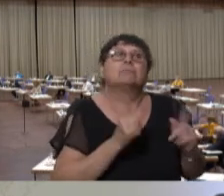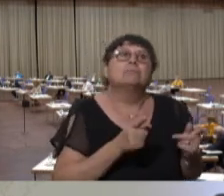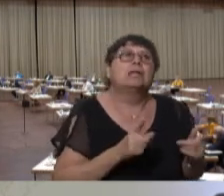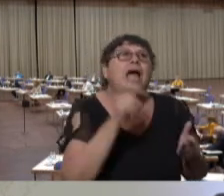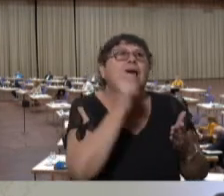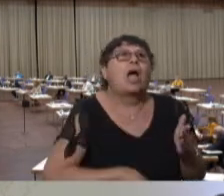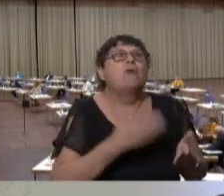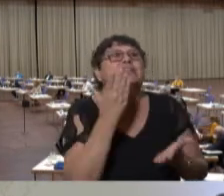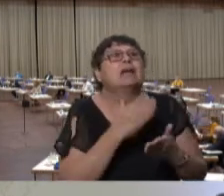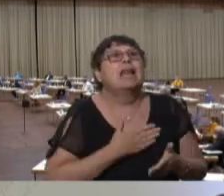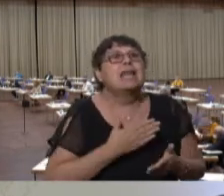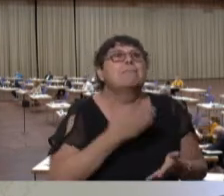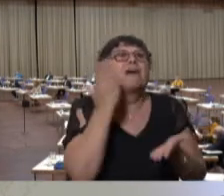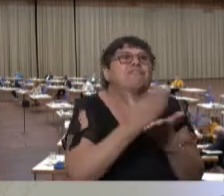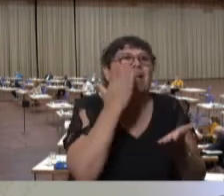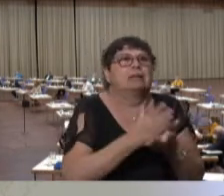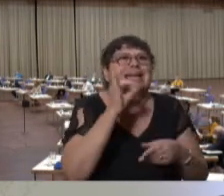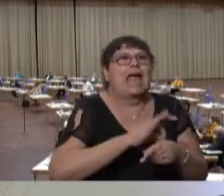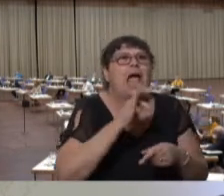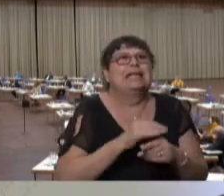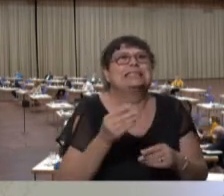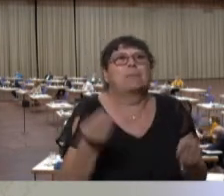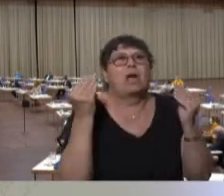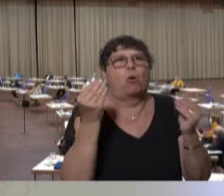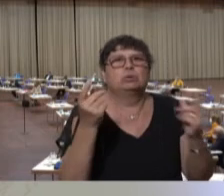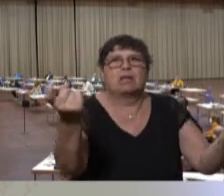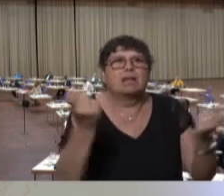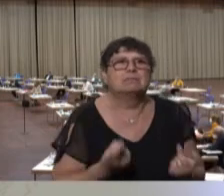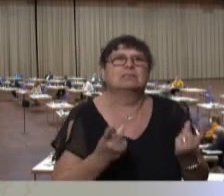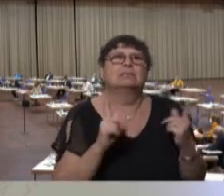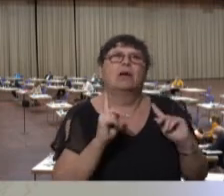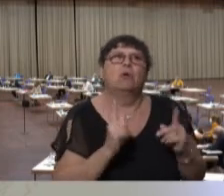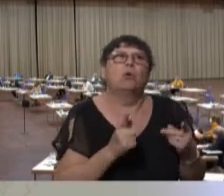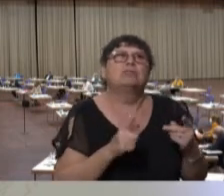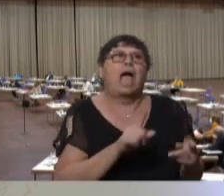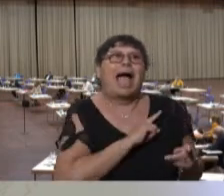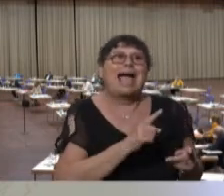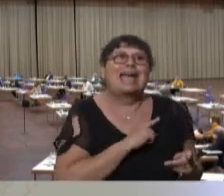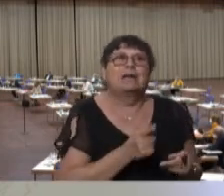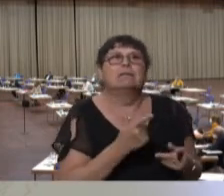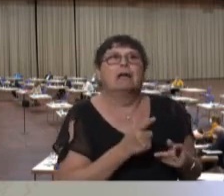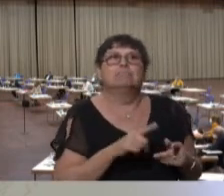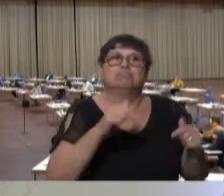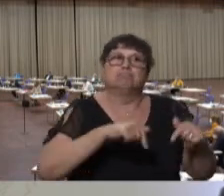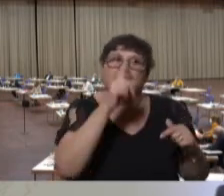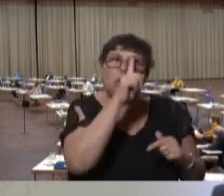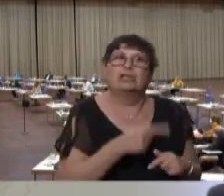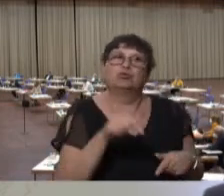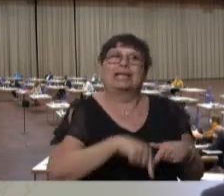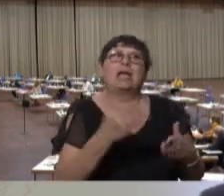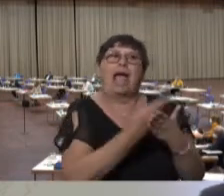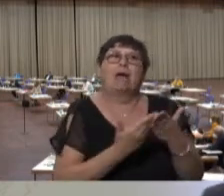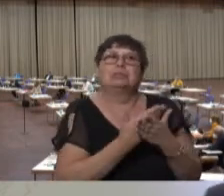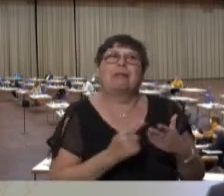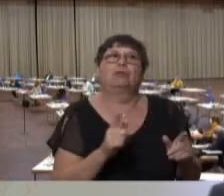sich lieber fertige Ärzte im Ausland, egal woher, und verwehrt eigenen Bewerbern oder im eigenen Land die Ausbildung, dann muss ich